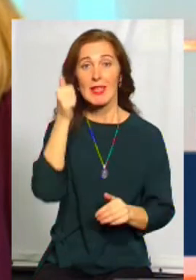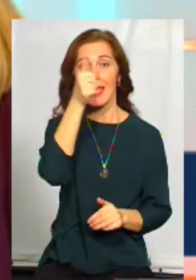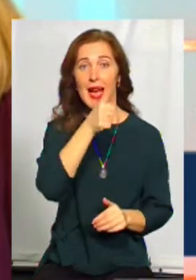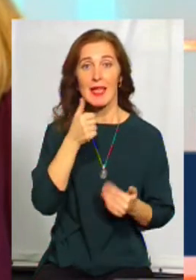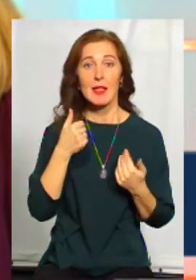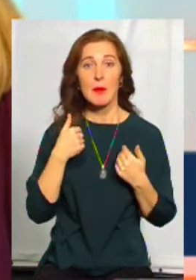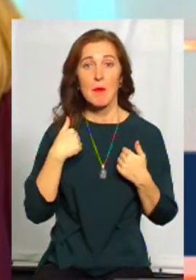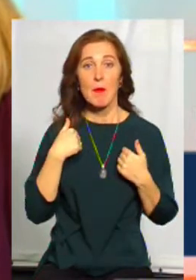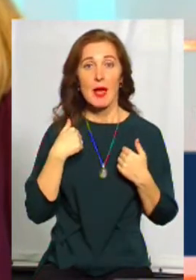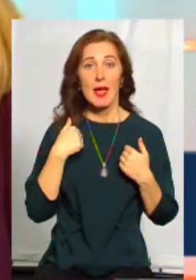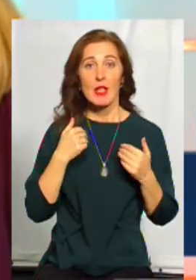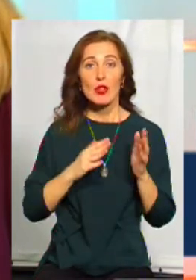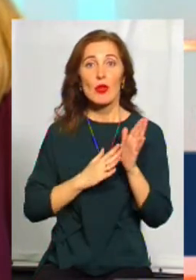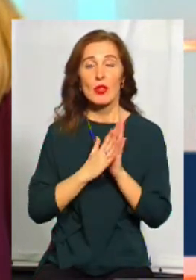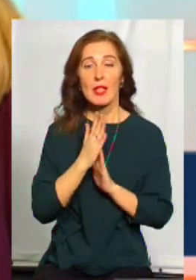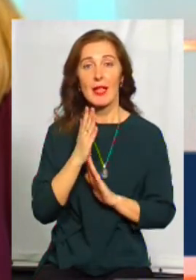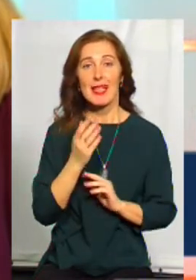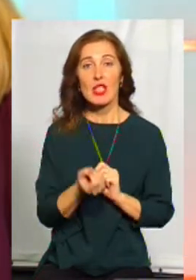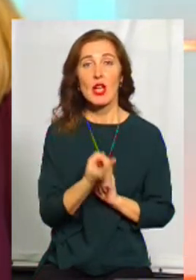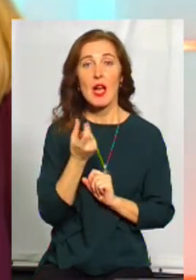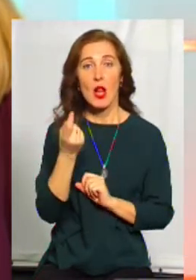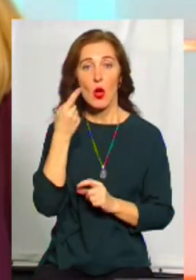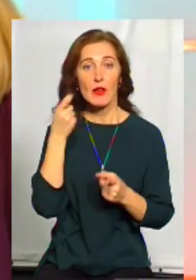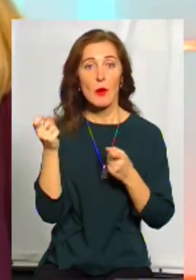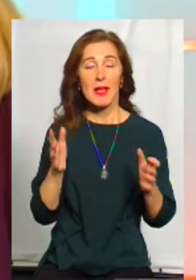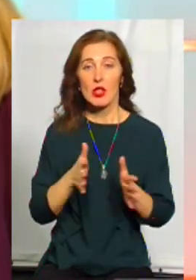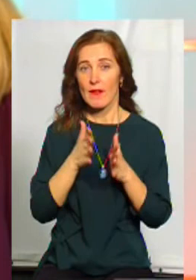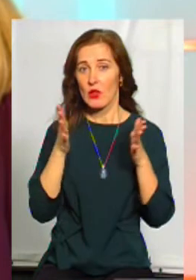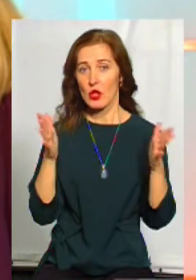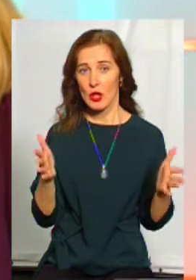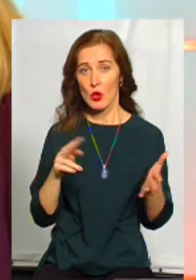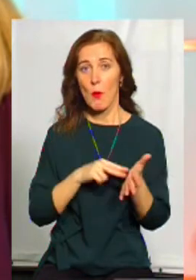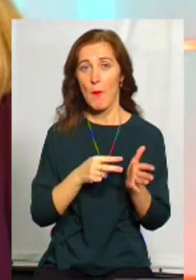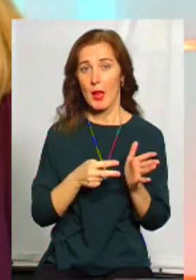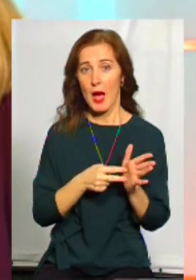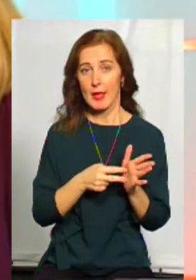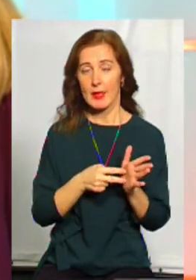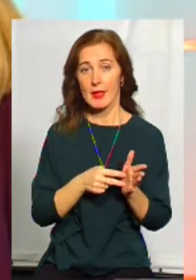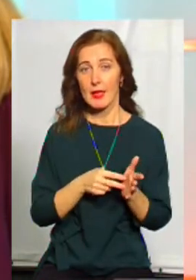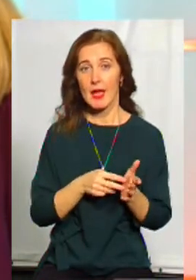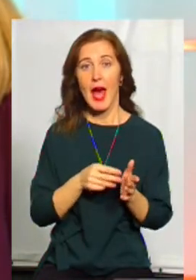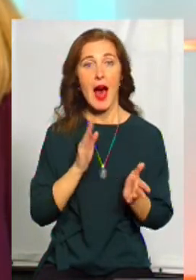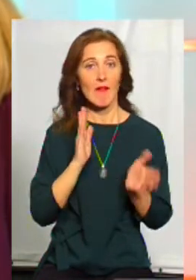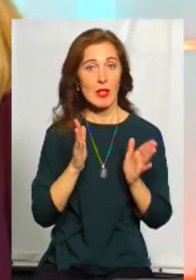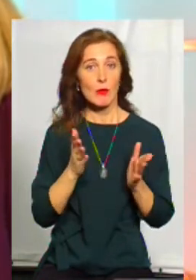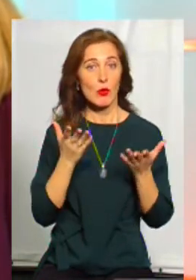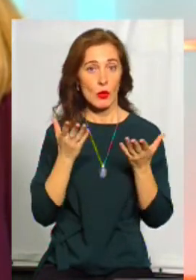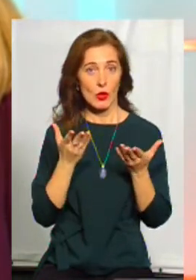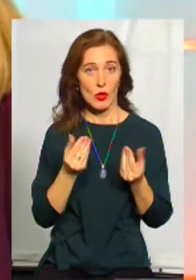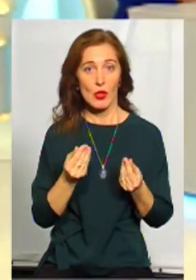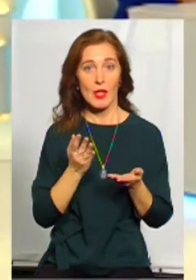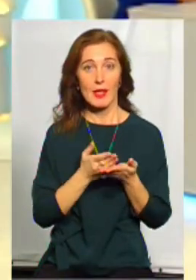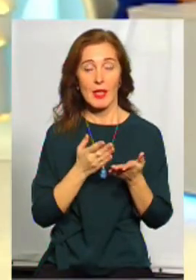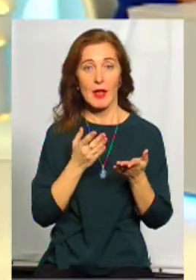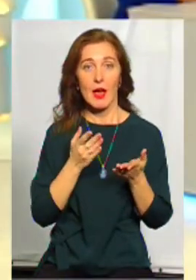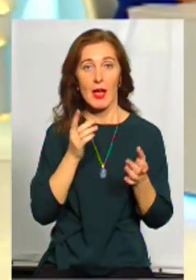Телебачення залишається домінуючим джерелом інформації в ширшому плані, а от саме по інформації Фейсбук. В Фейсбуці